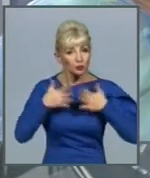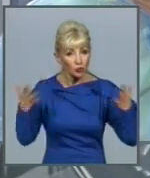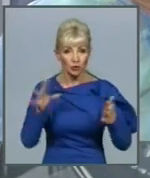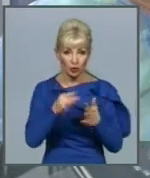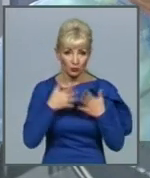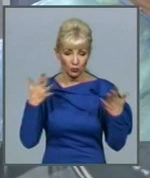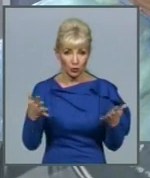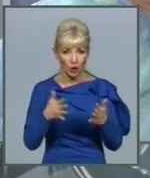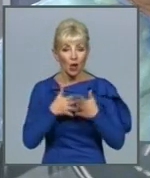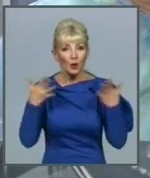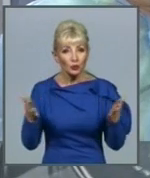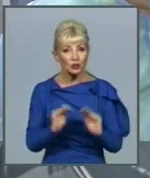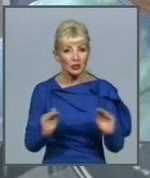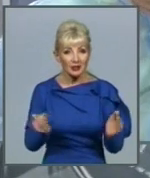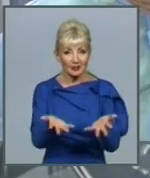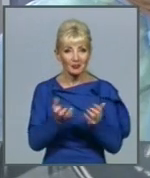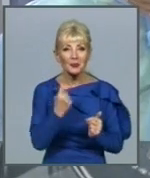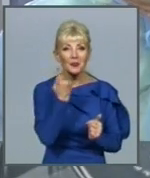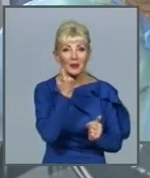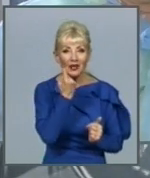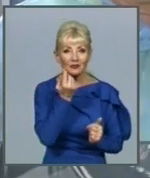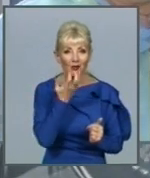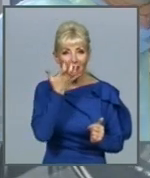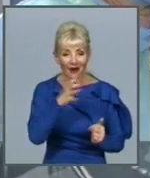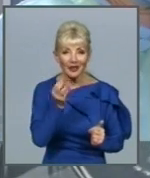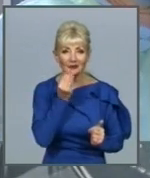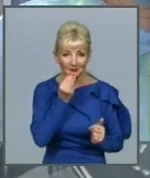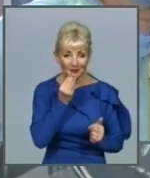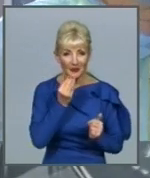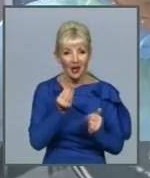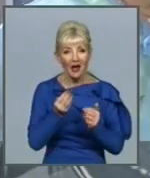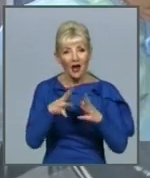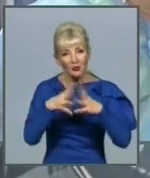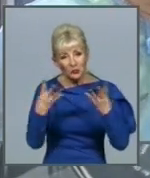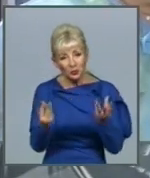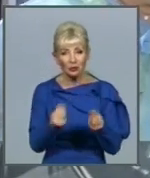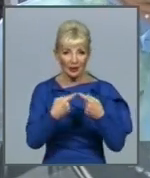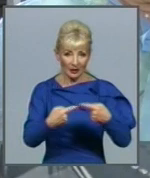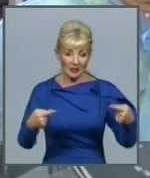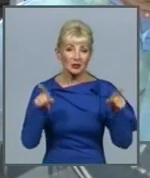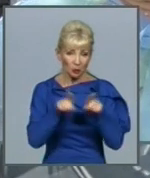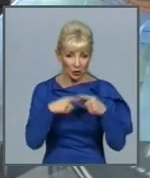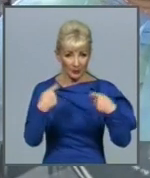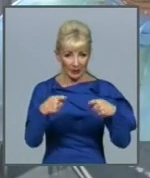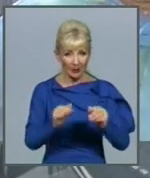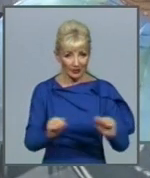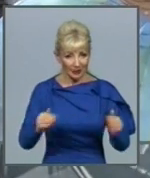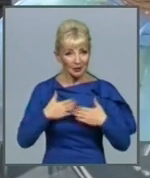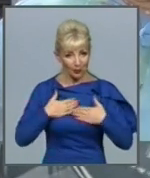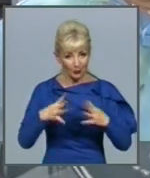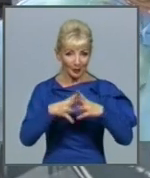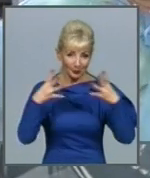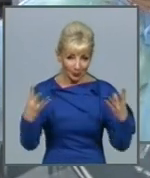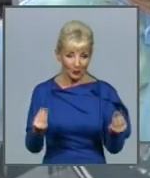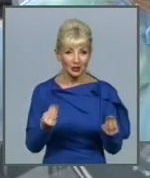горячу їду, ніж випічка також реалізується. Діти люблять булочки, піроги, але горяче